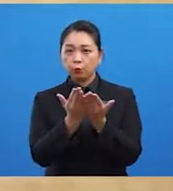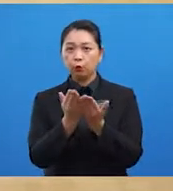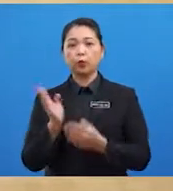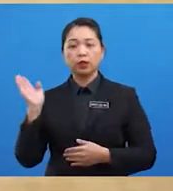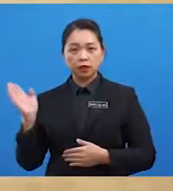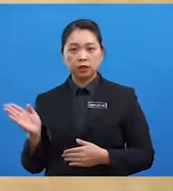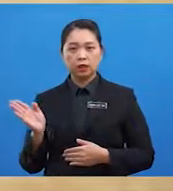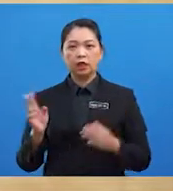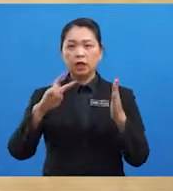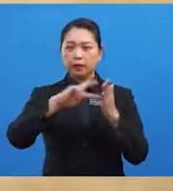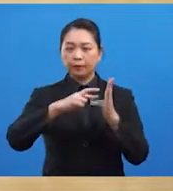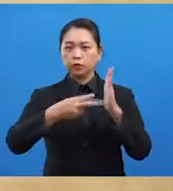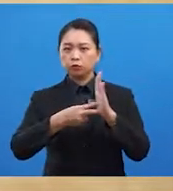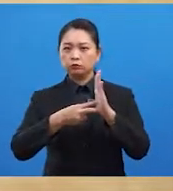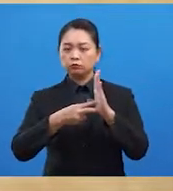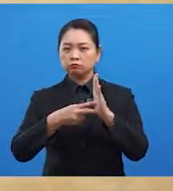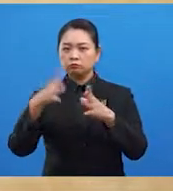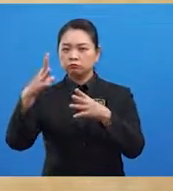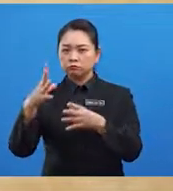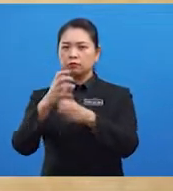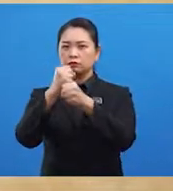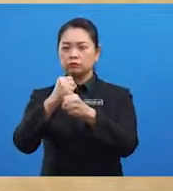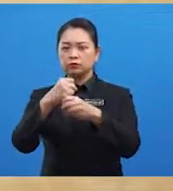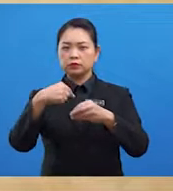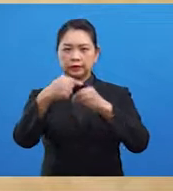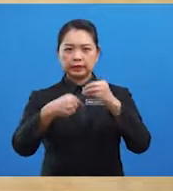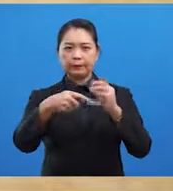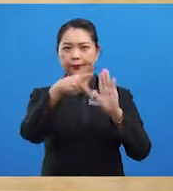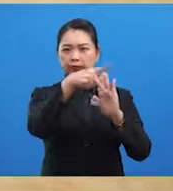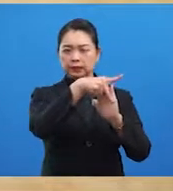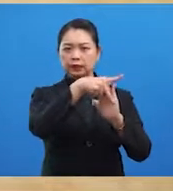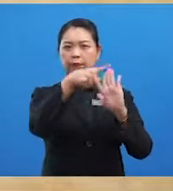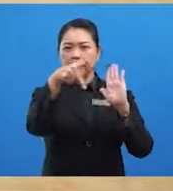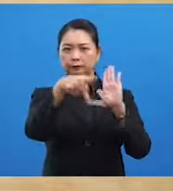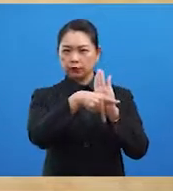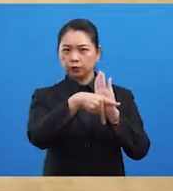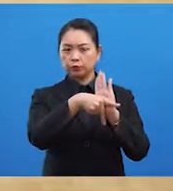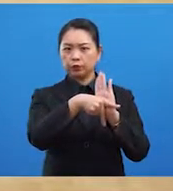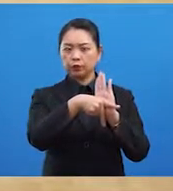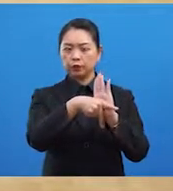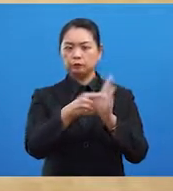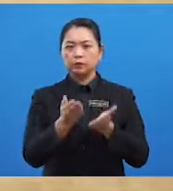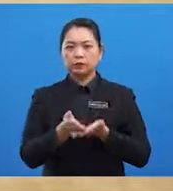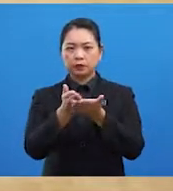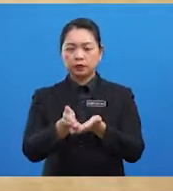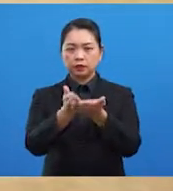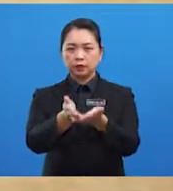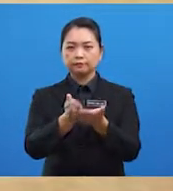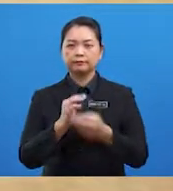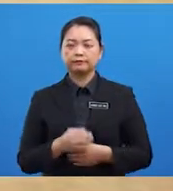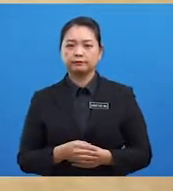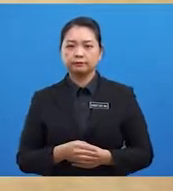bermaksud pedoman tentang prinsip dan peraturan pelayaran